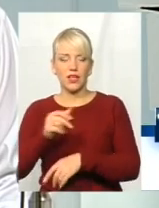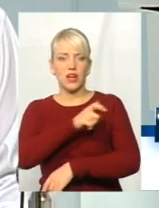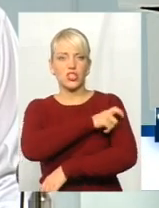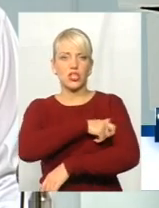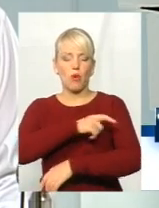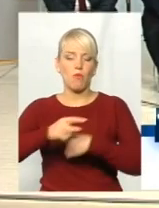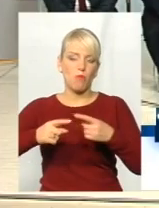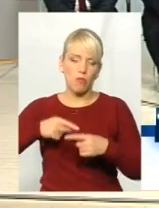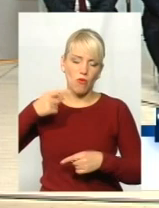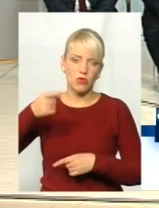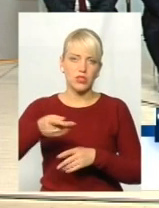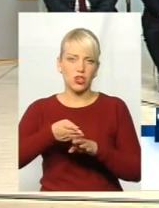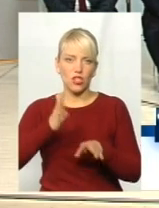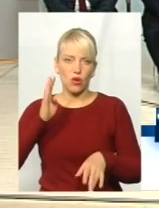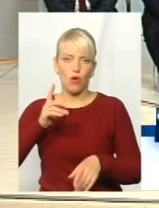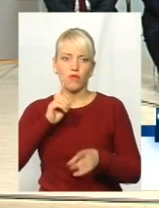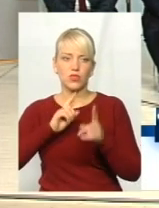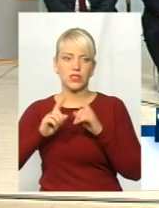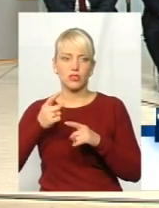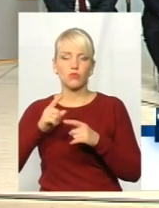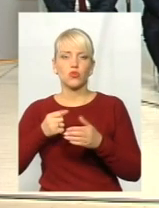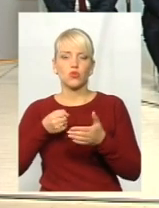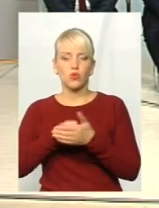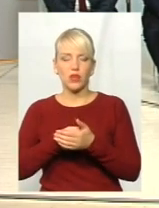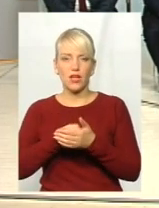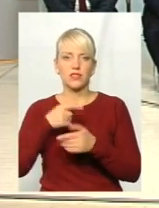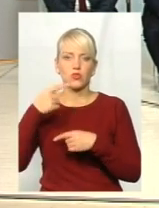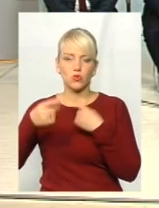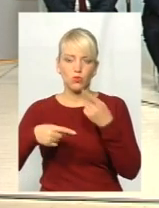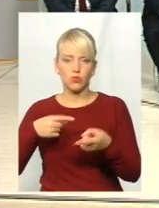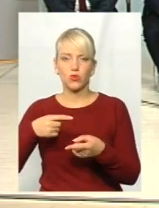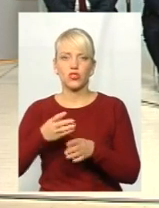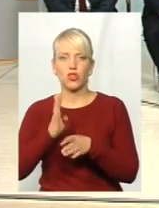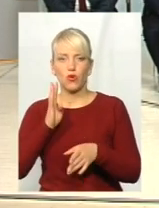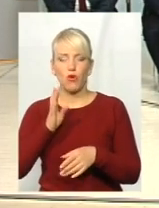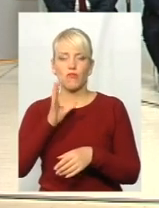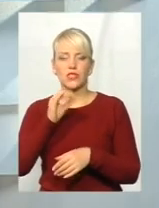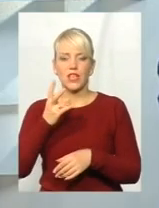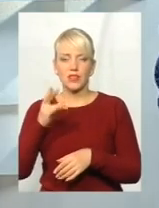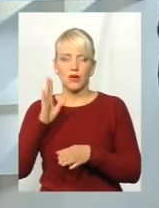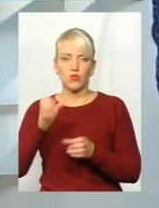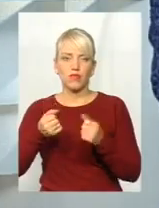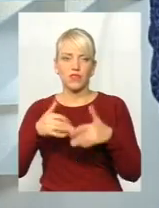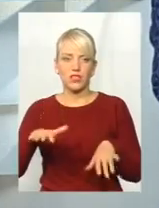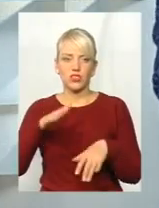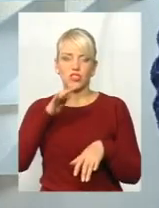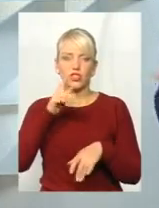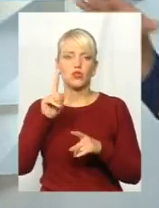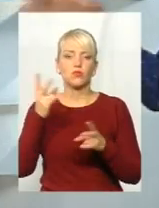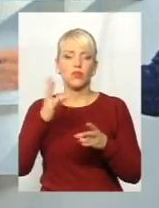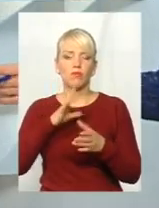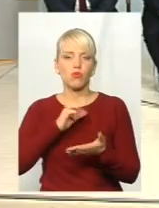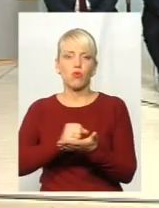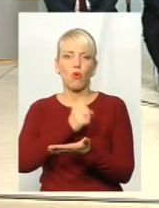позачергову сесію, тому що до наступної чергової сесії буде втрачений час. Чому потрібно ухвалити, на вашу думку, було це